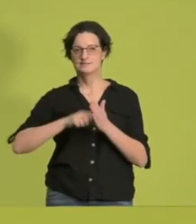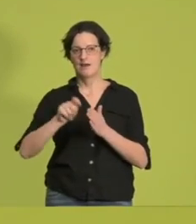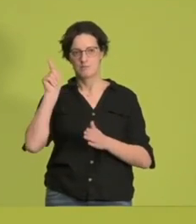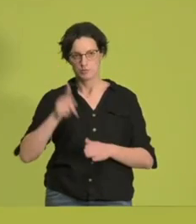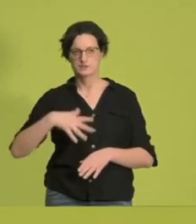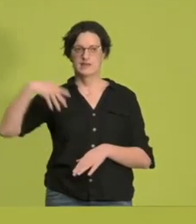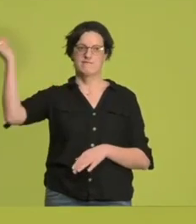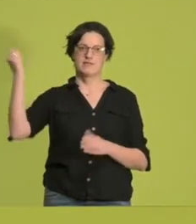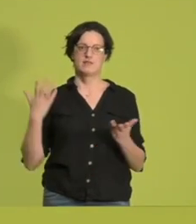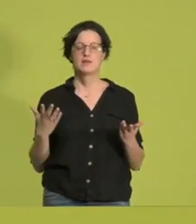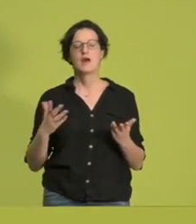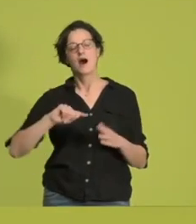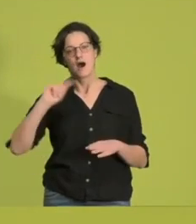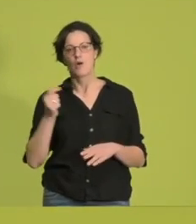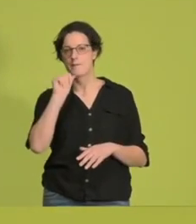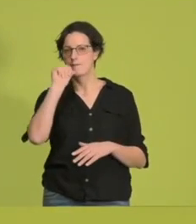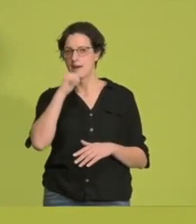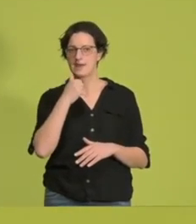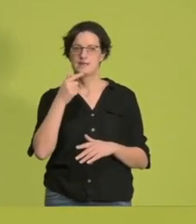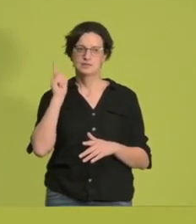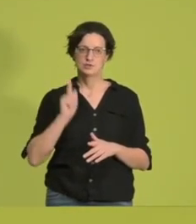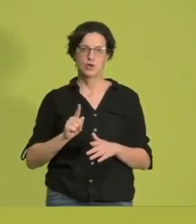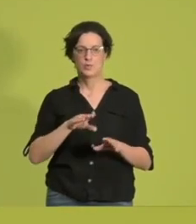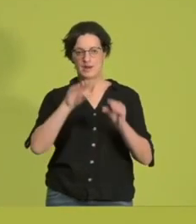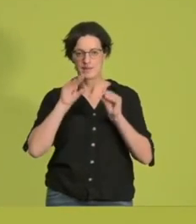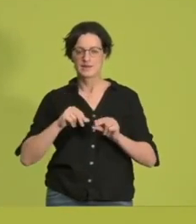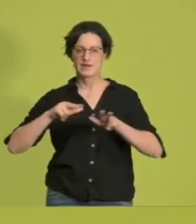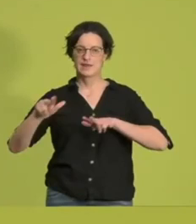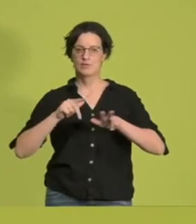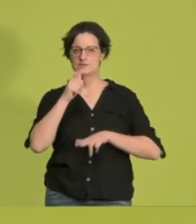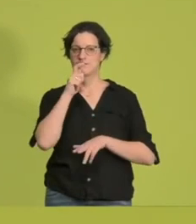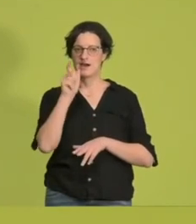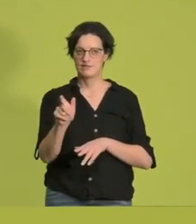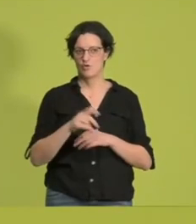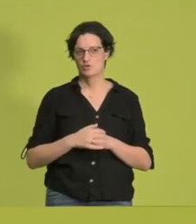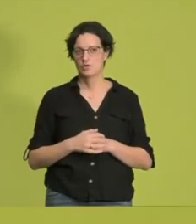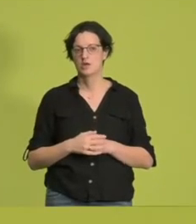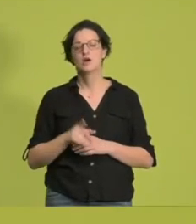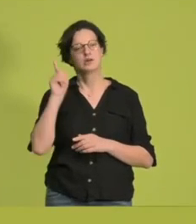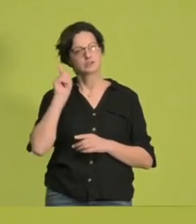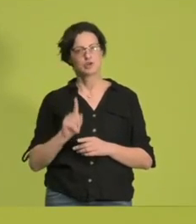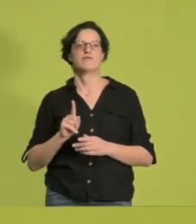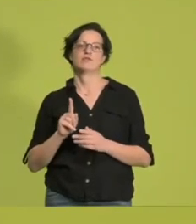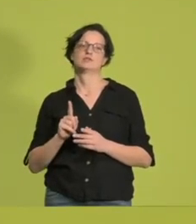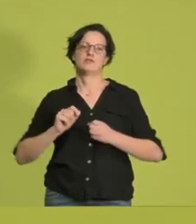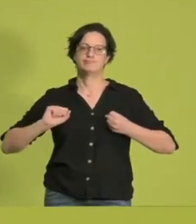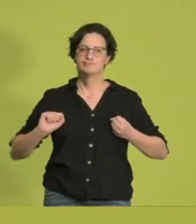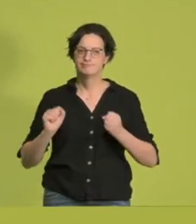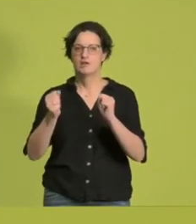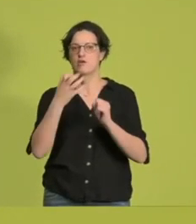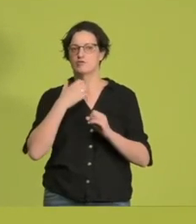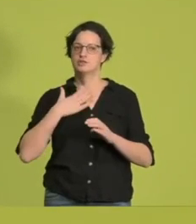Regierungsbeteiligung im Mai in Nordrhein-Westfalen übernehmen. Und dem sollten wir uns tatsächlich stellen. Daran möchte ich sehr